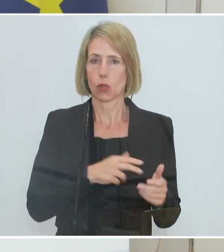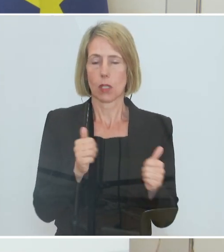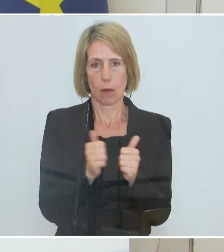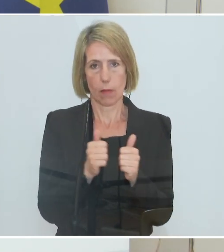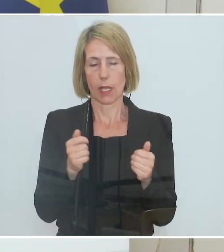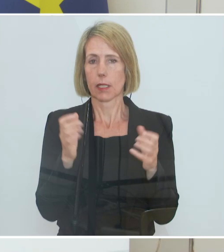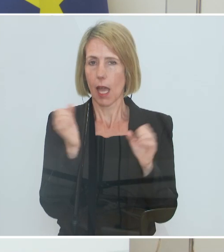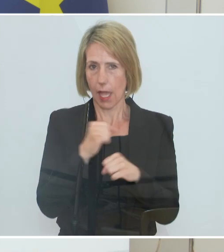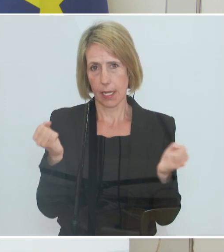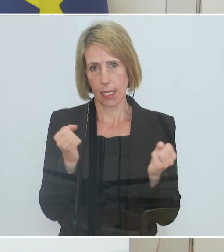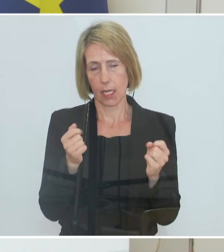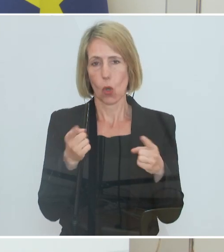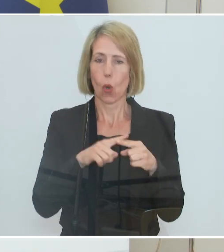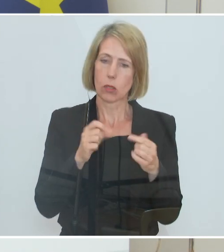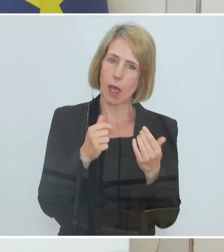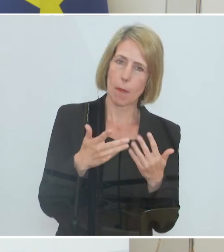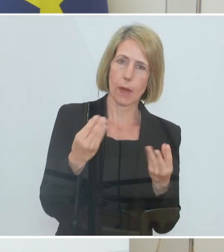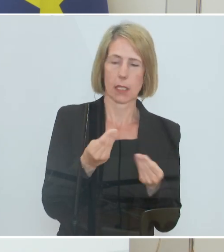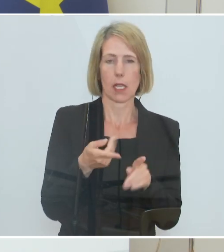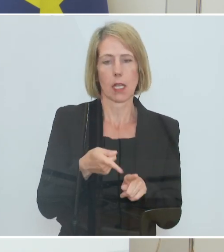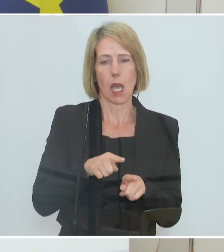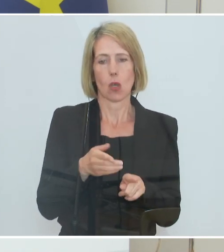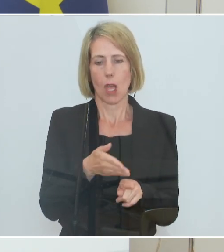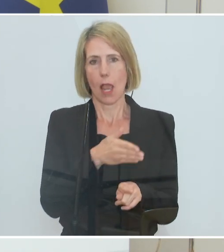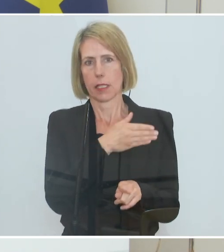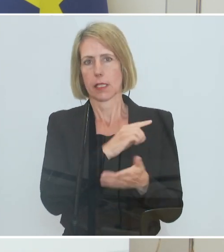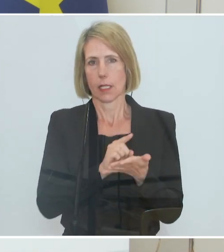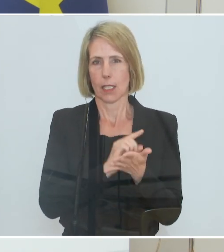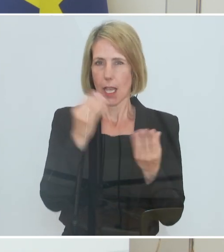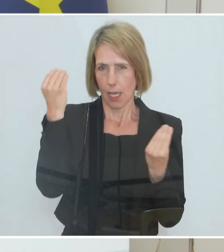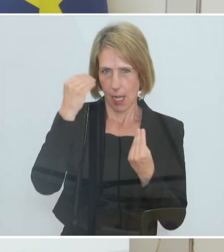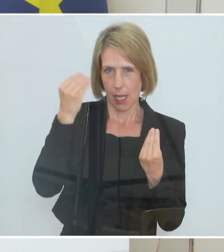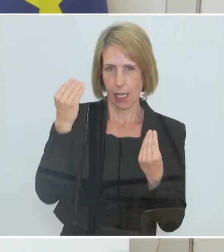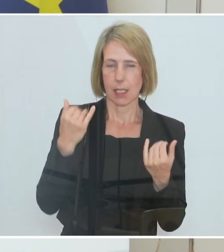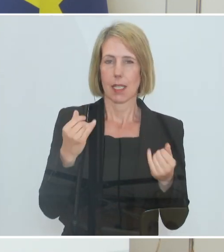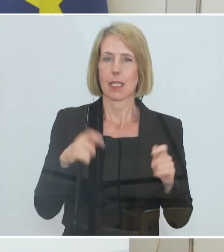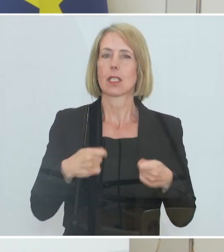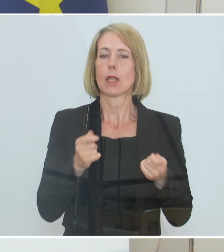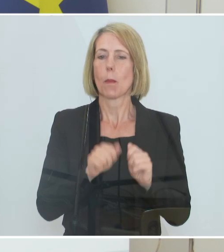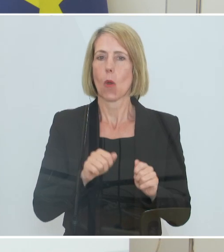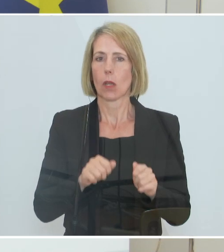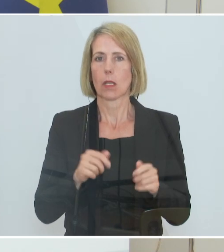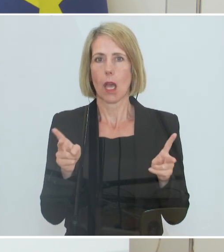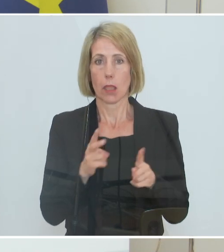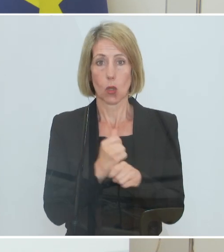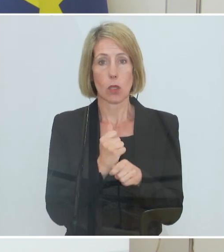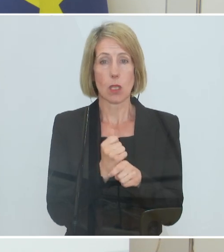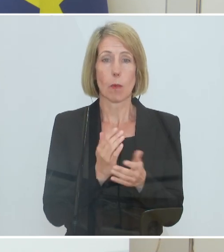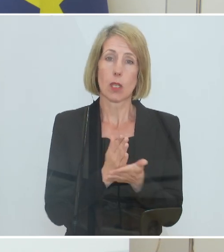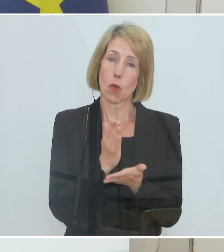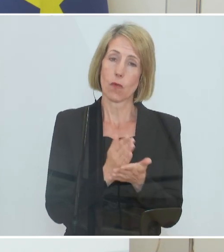Dinge, die eben aus der letzten Zeit gelernt wurden, die es uns ermöglichen, diese Kurzarbeit in dieser